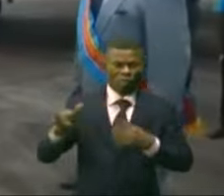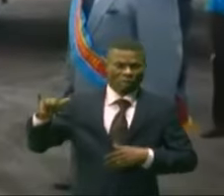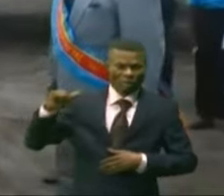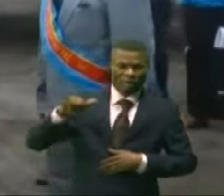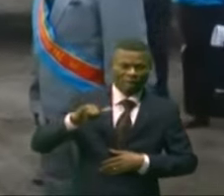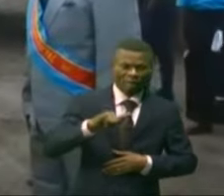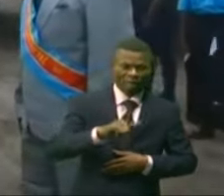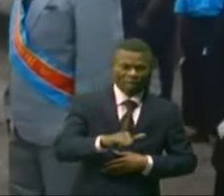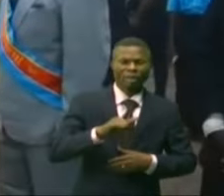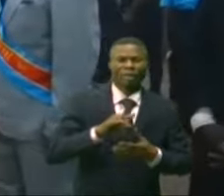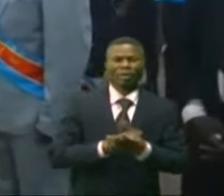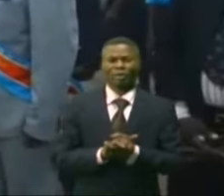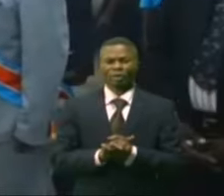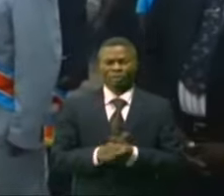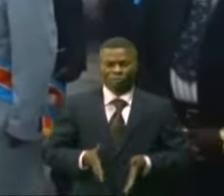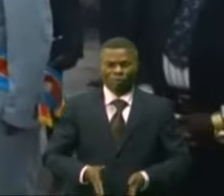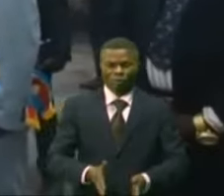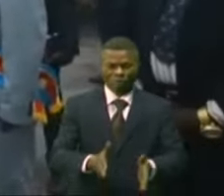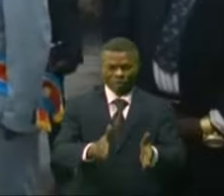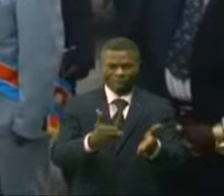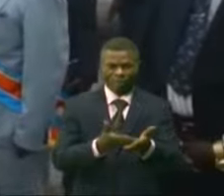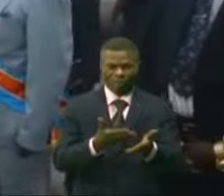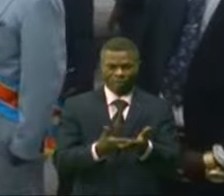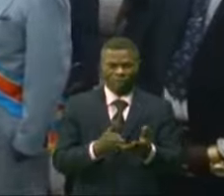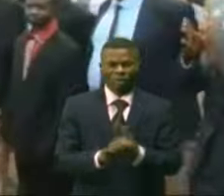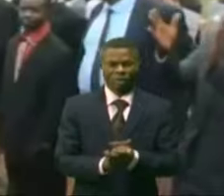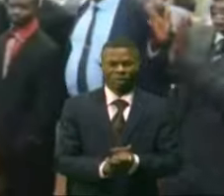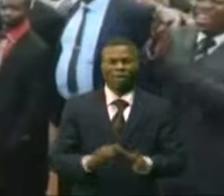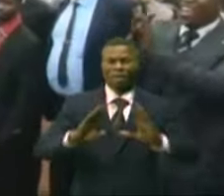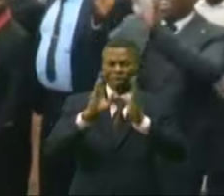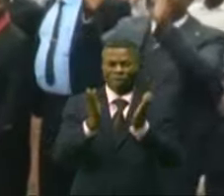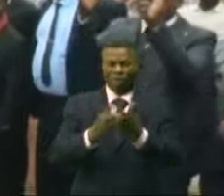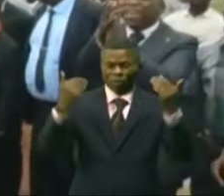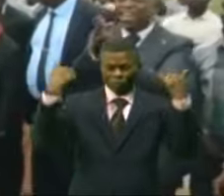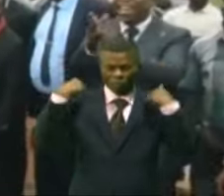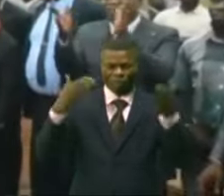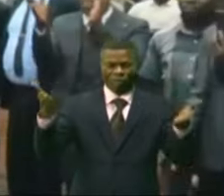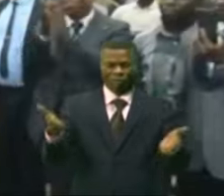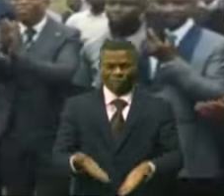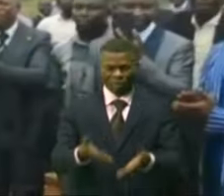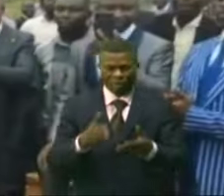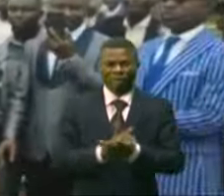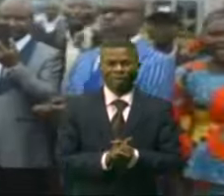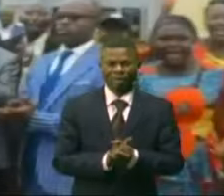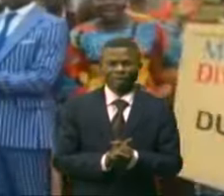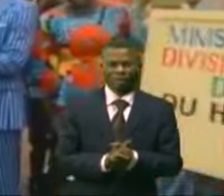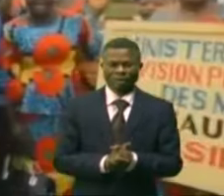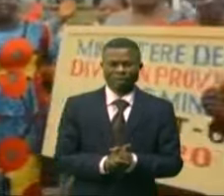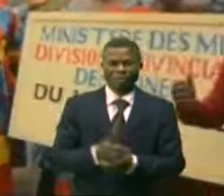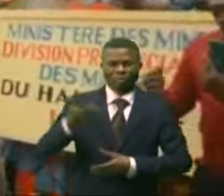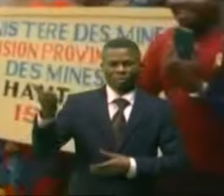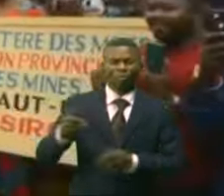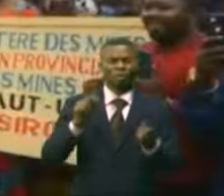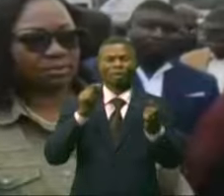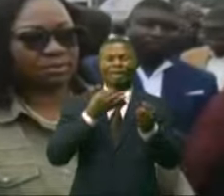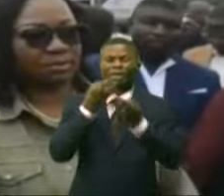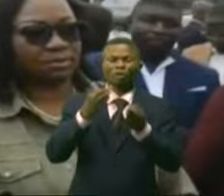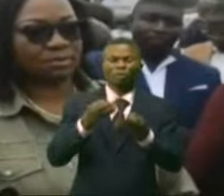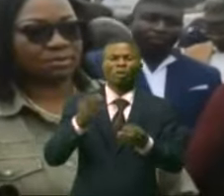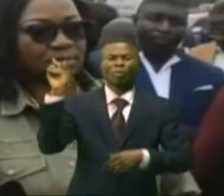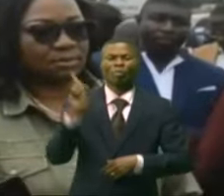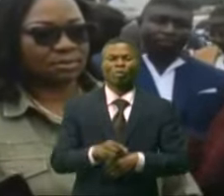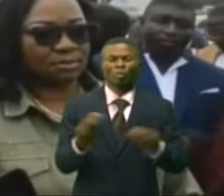par le vice-gouverneur Daramatata Christophe et toute la notabilité locale. A Chaux, il révèle l'objet de sa mission. Un